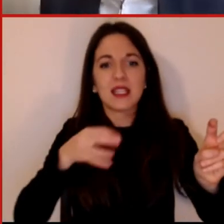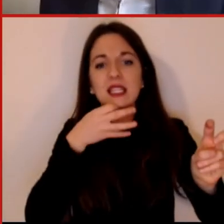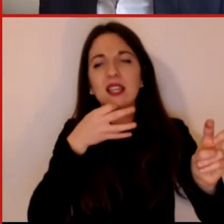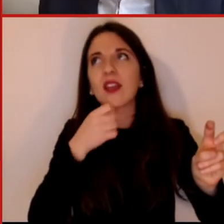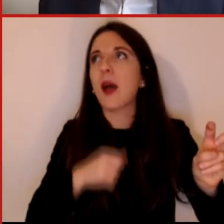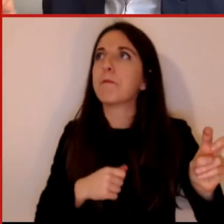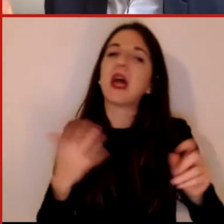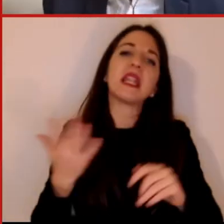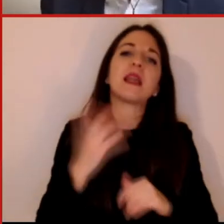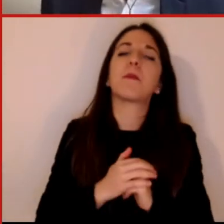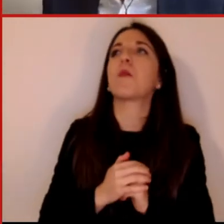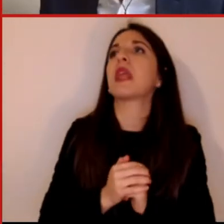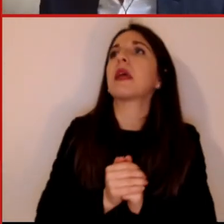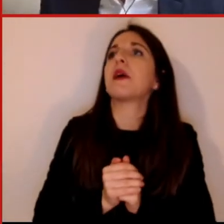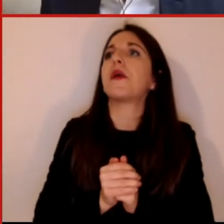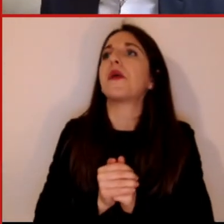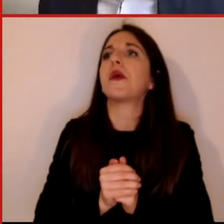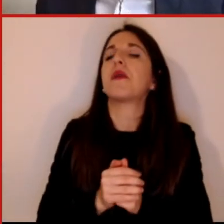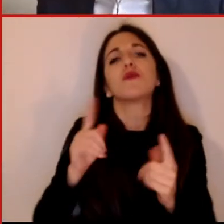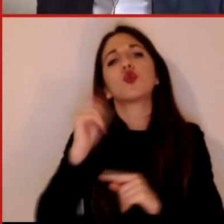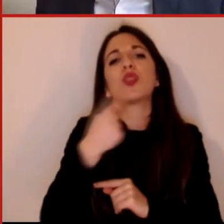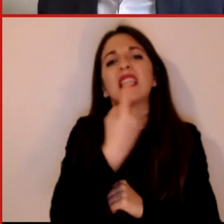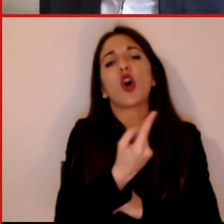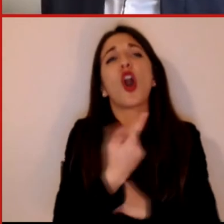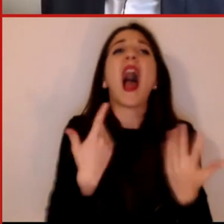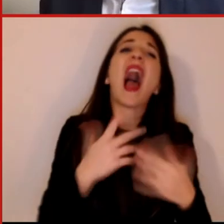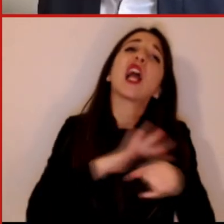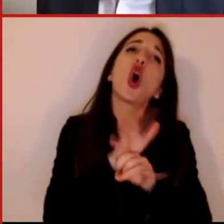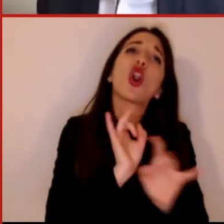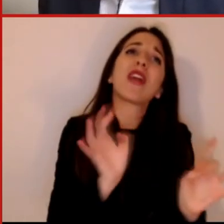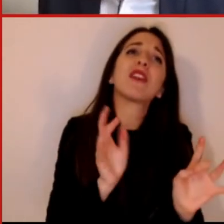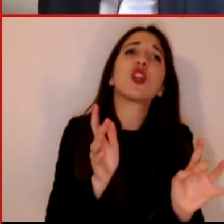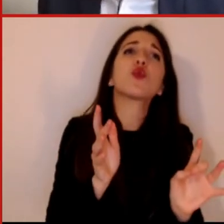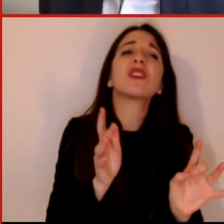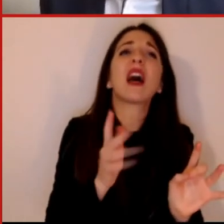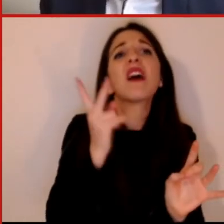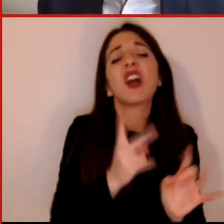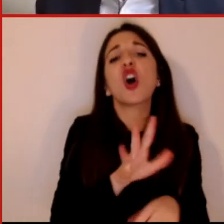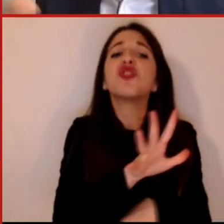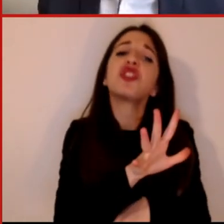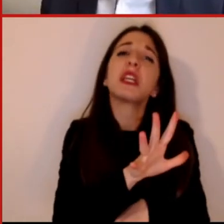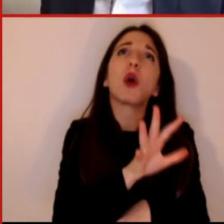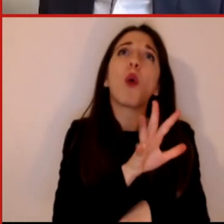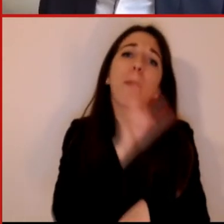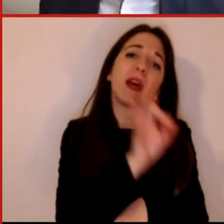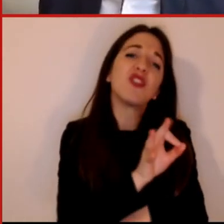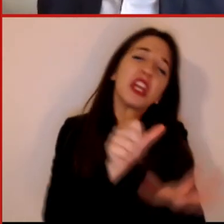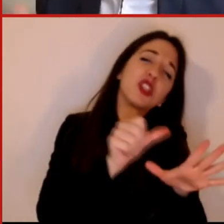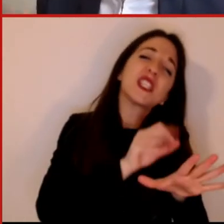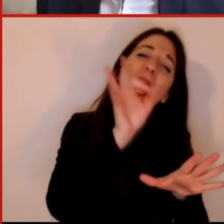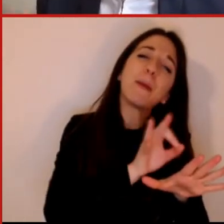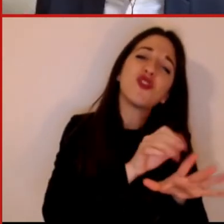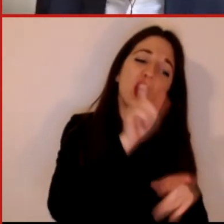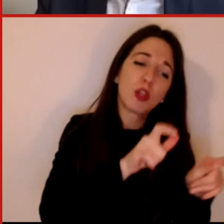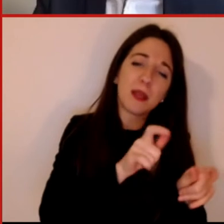popolazione in ospedale, questo è un numero molto piccolo e purtroppo ci si dimentica che purtroppo invece la crescita di questa malattia è non